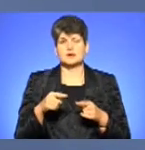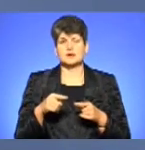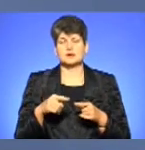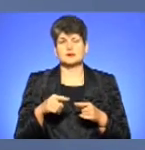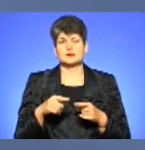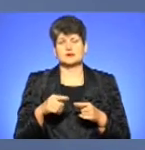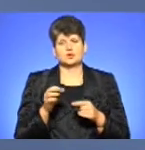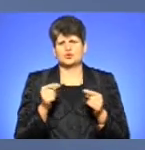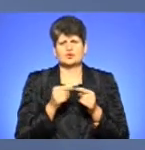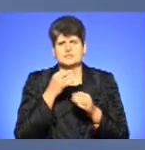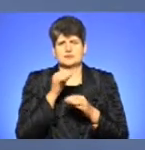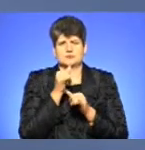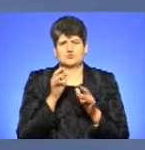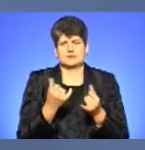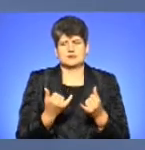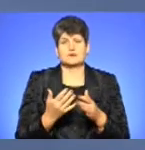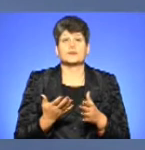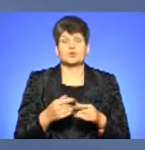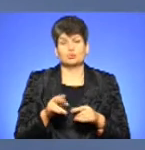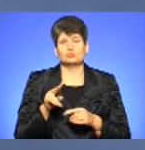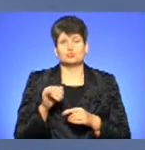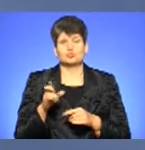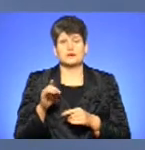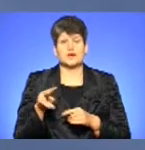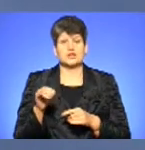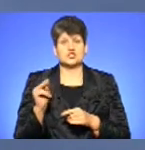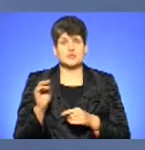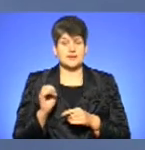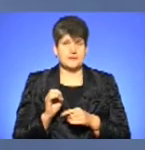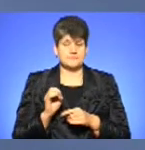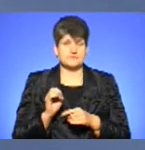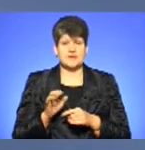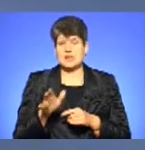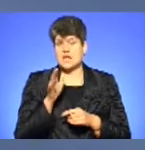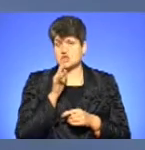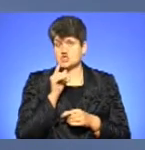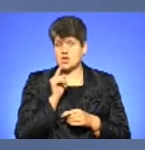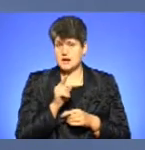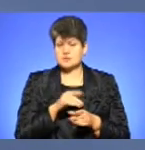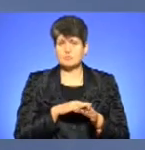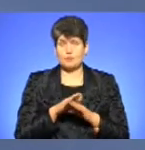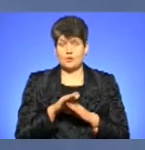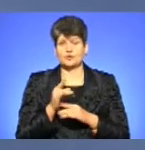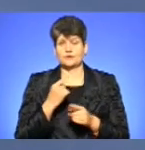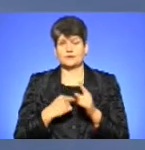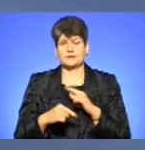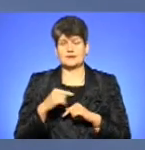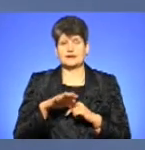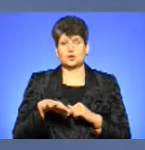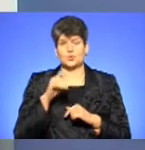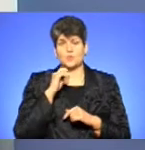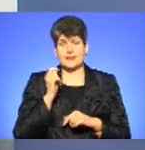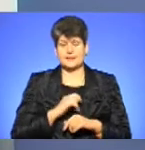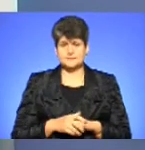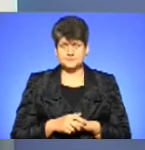не можу конститурувати. Тому публічний все ж таки. На час повної деокупації території України.